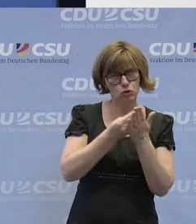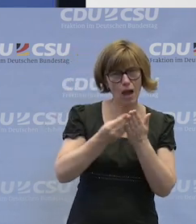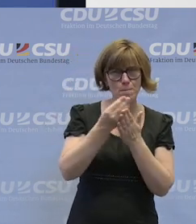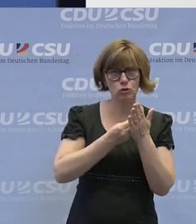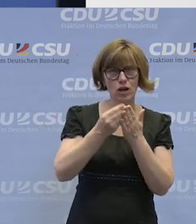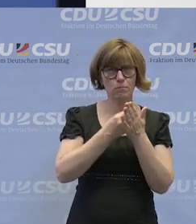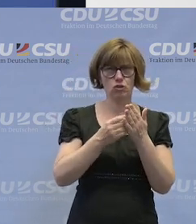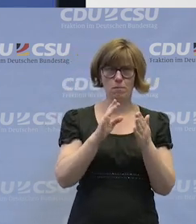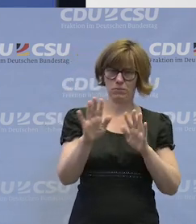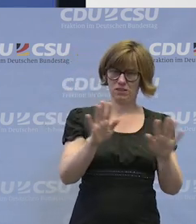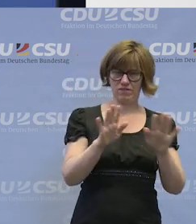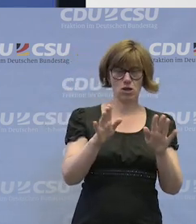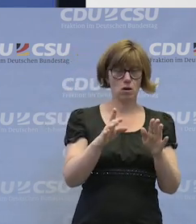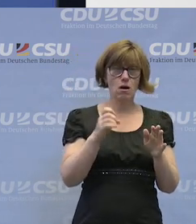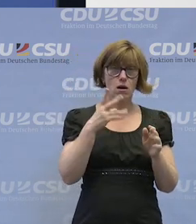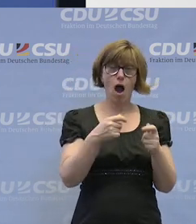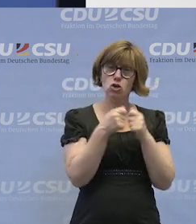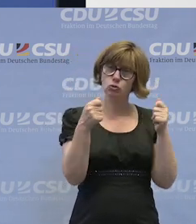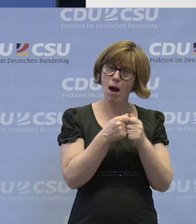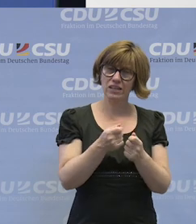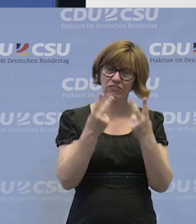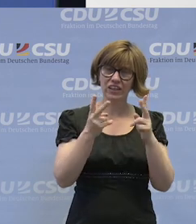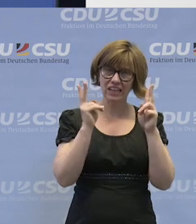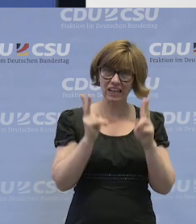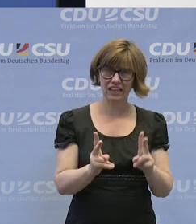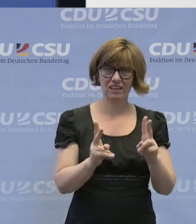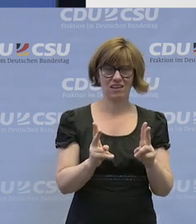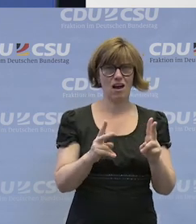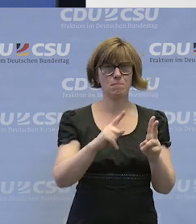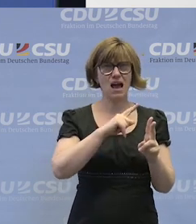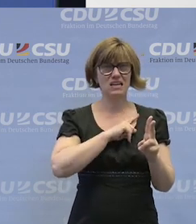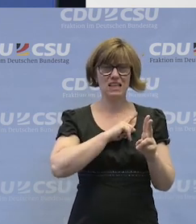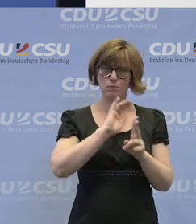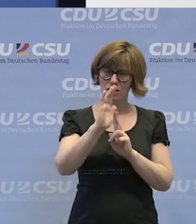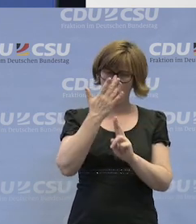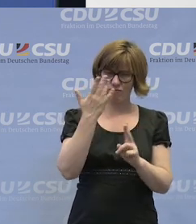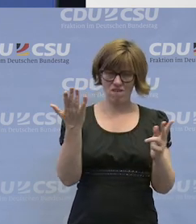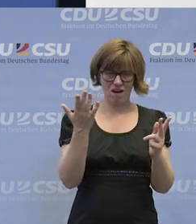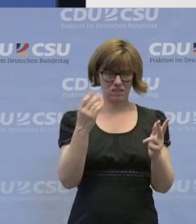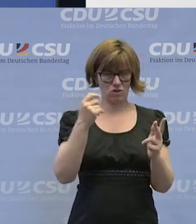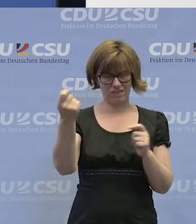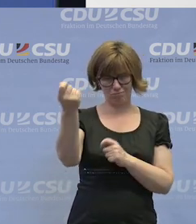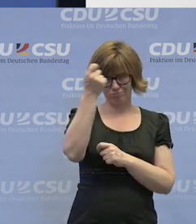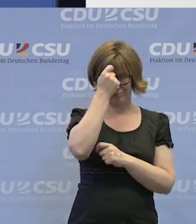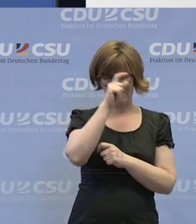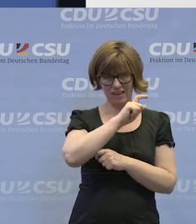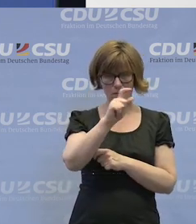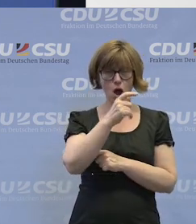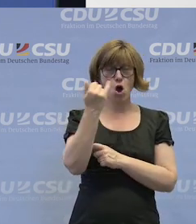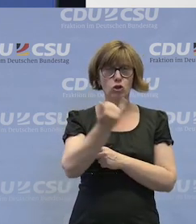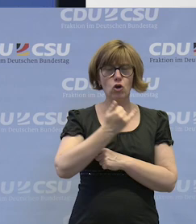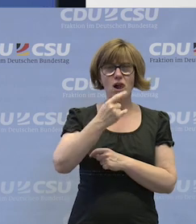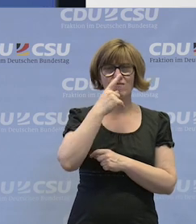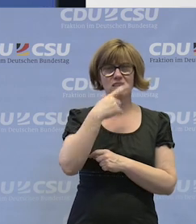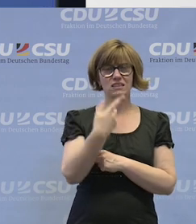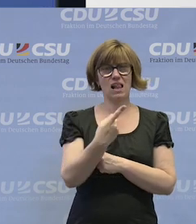spannend und wichtig und richtig. Was mir so ein bisschen auffällt dabei oder einfällt wäre, ich finde es toll, wenn nicht